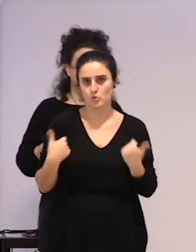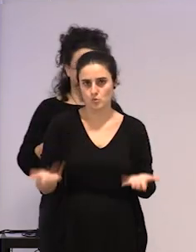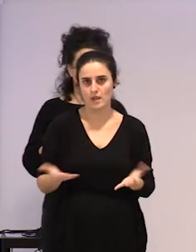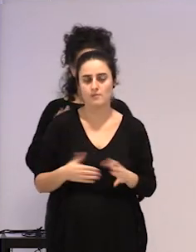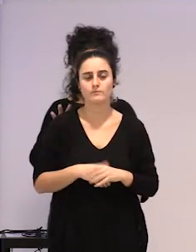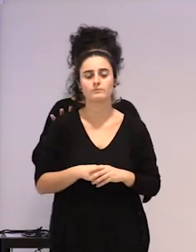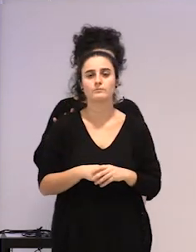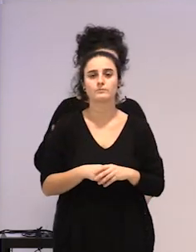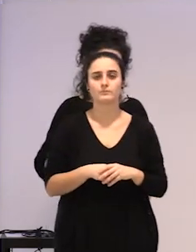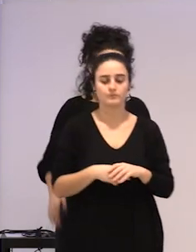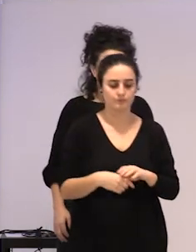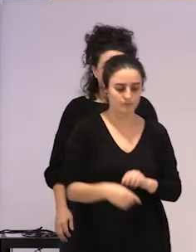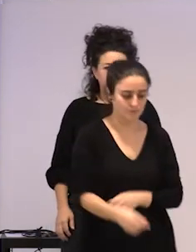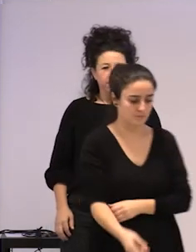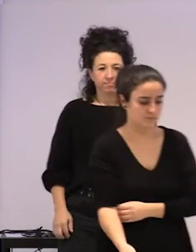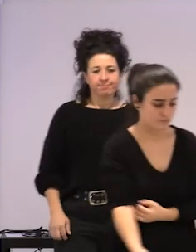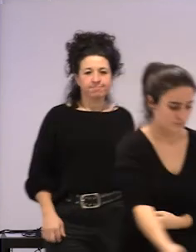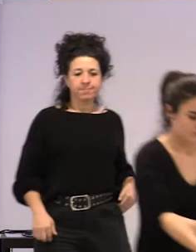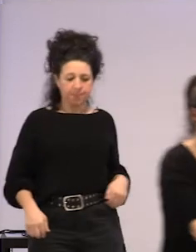hemen interesgarria da,